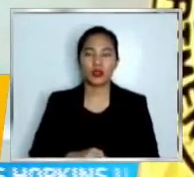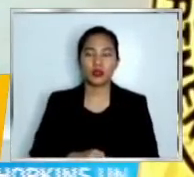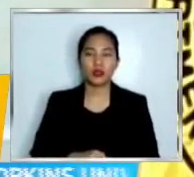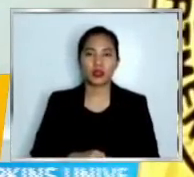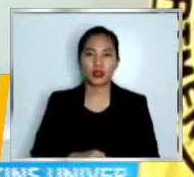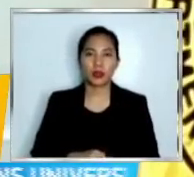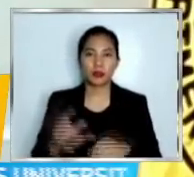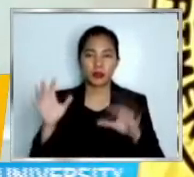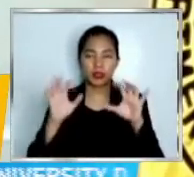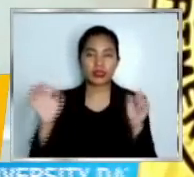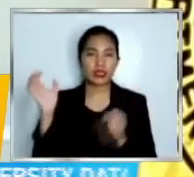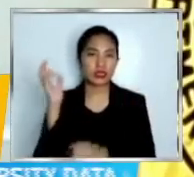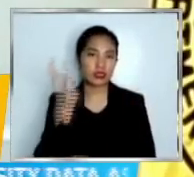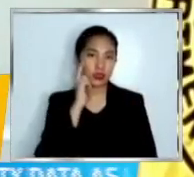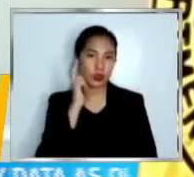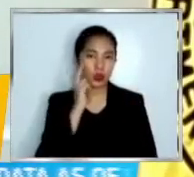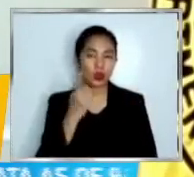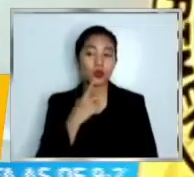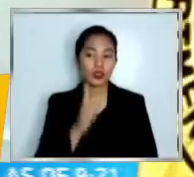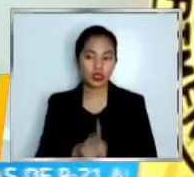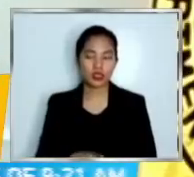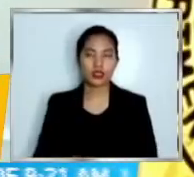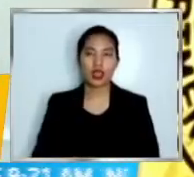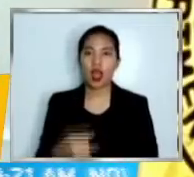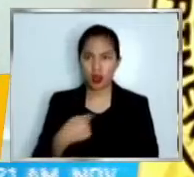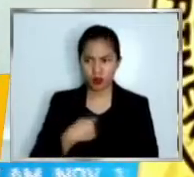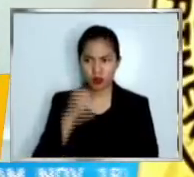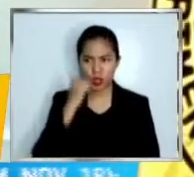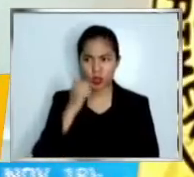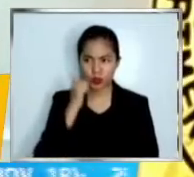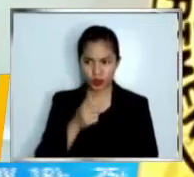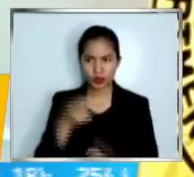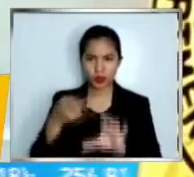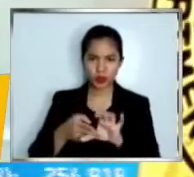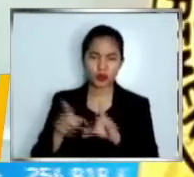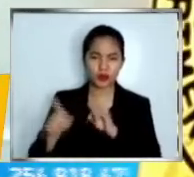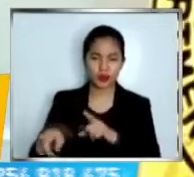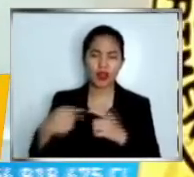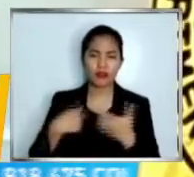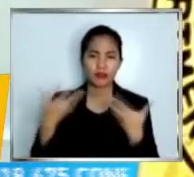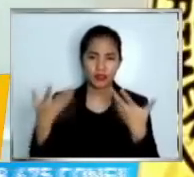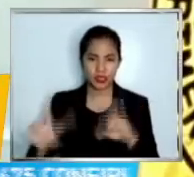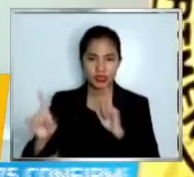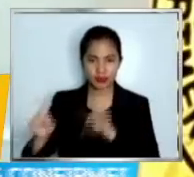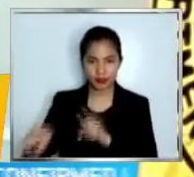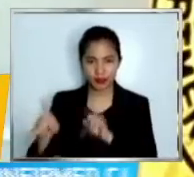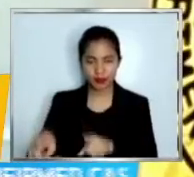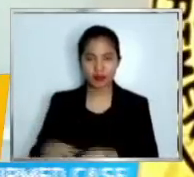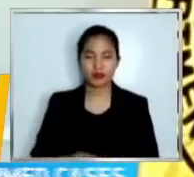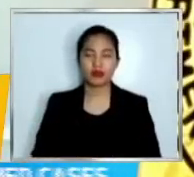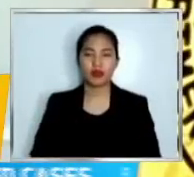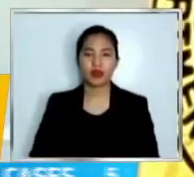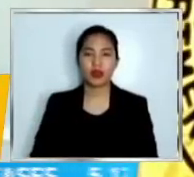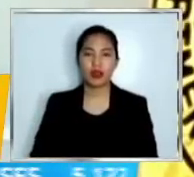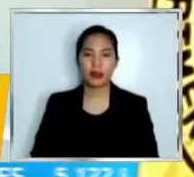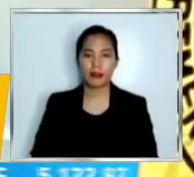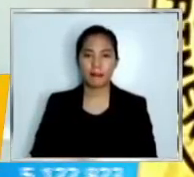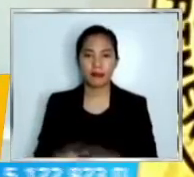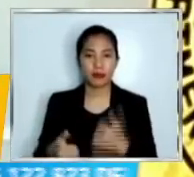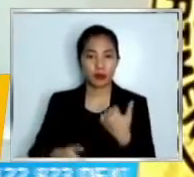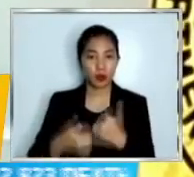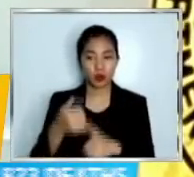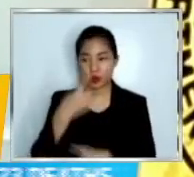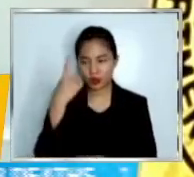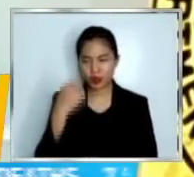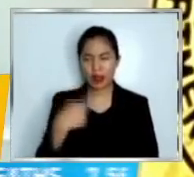malaking yan yung kanilang direktiba. Nasagot na natin na habos karamihan ng mga kanilang mga katanungan.